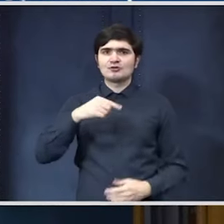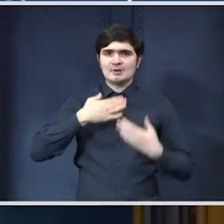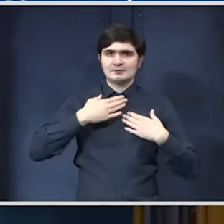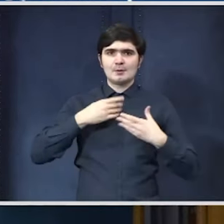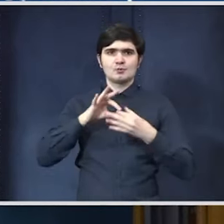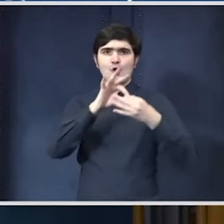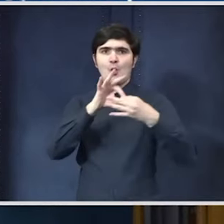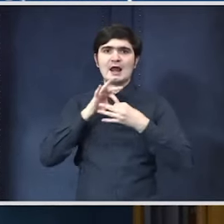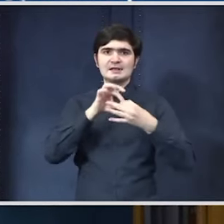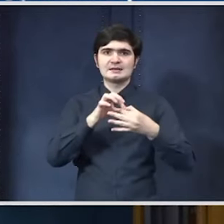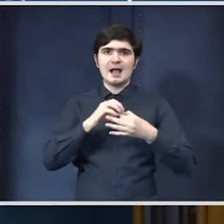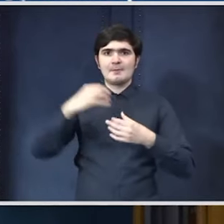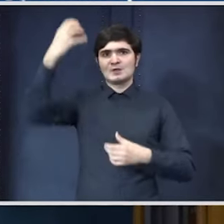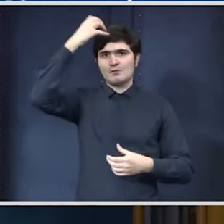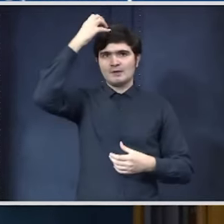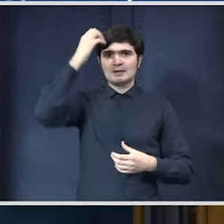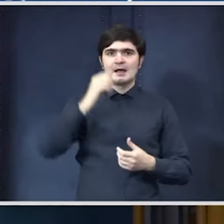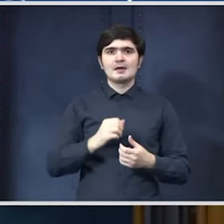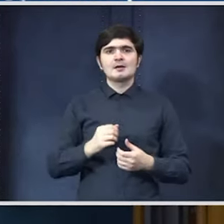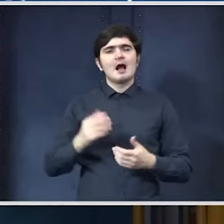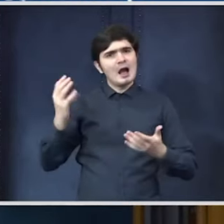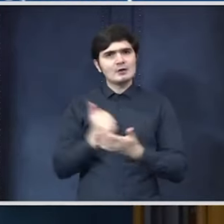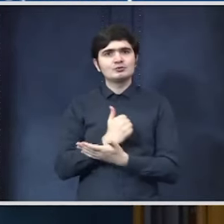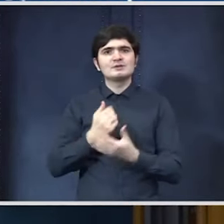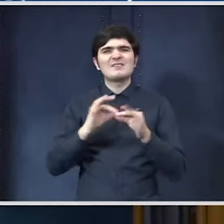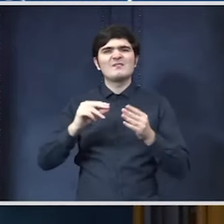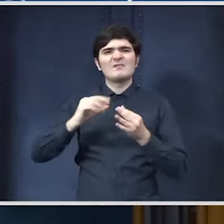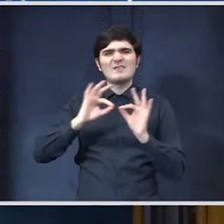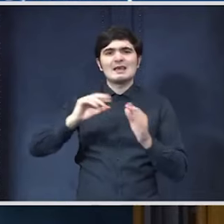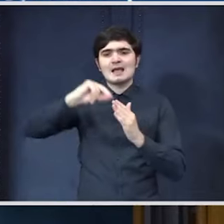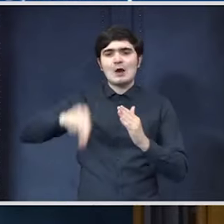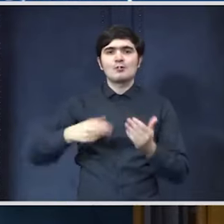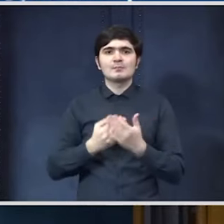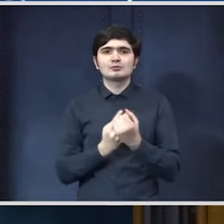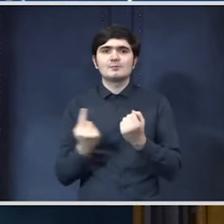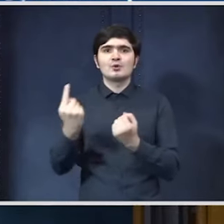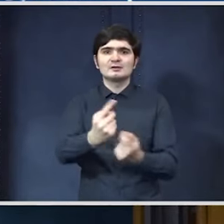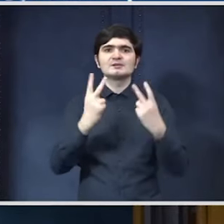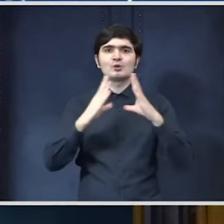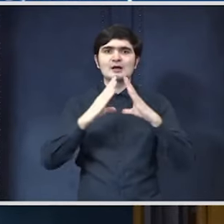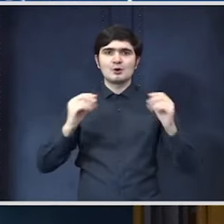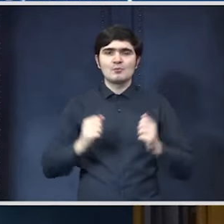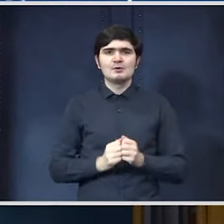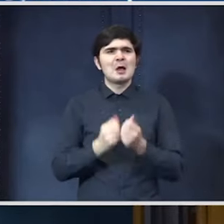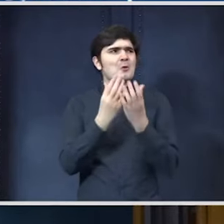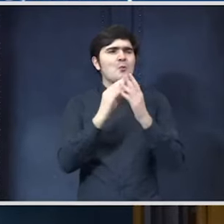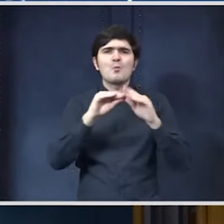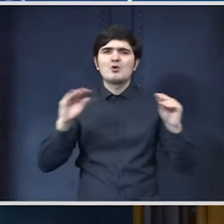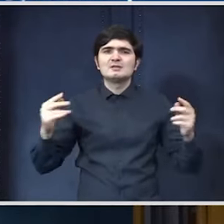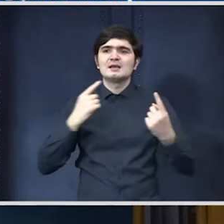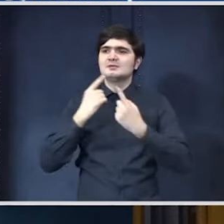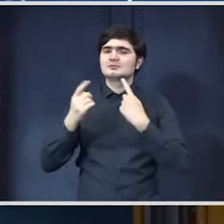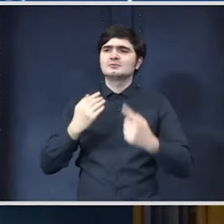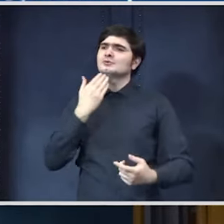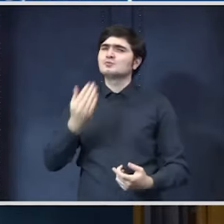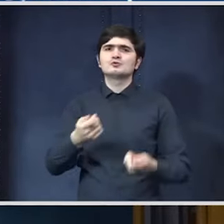a fost capabilă să se pună de acord pe priorități importante pentru România, cu discuții multe, mulțumesc